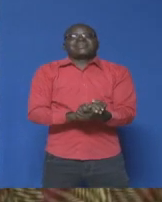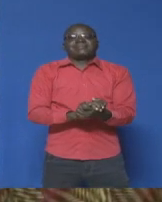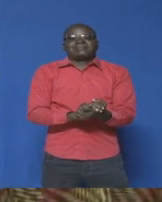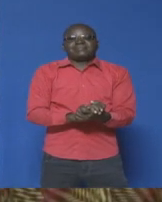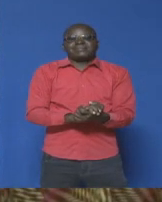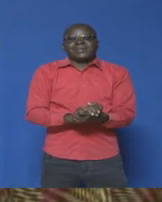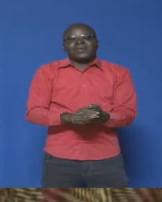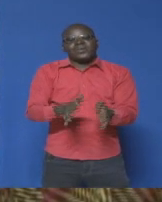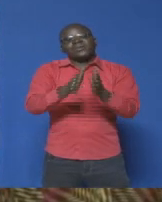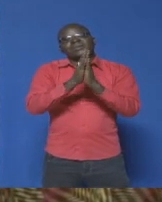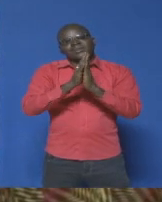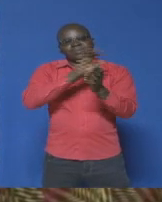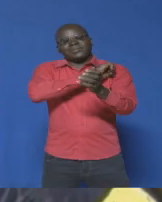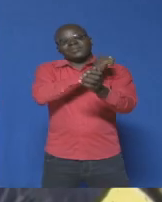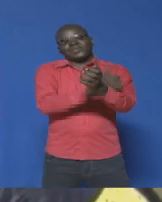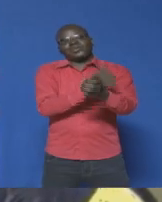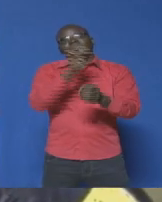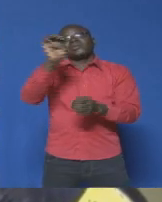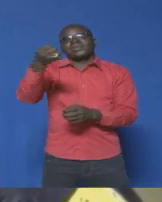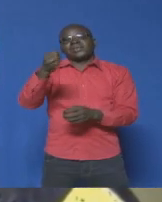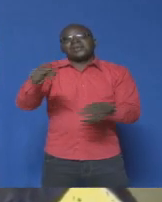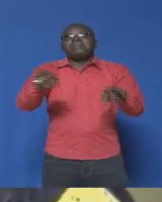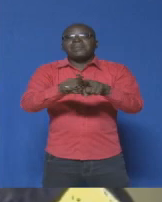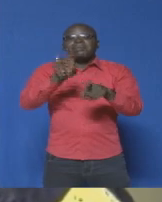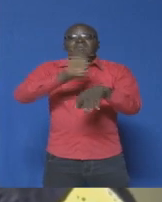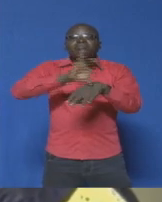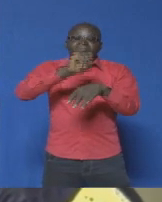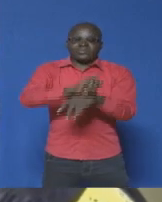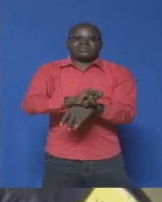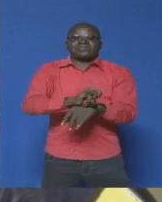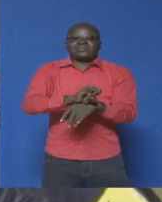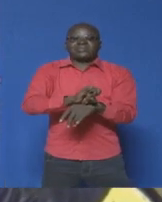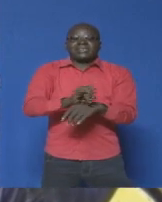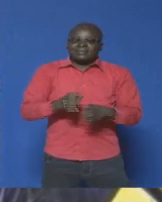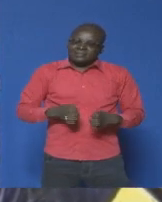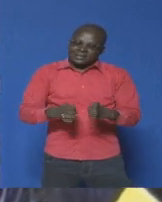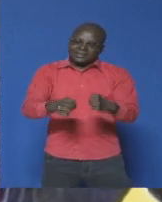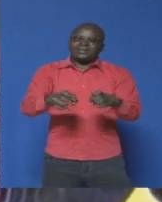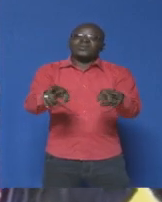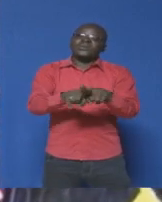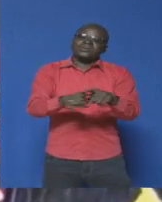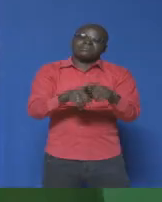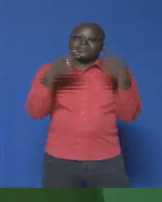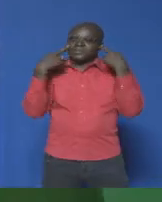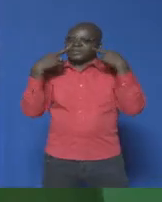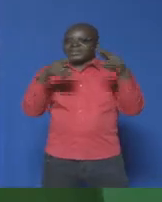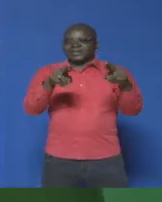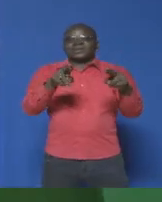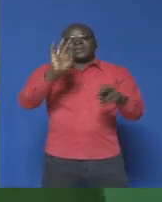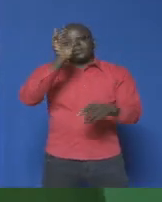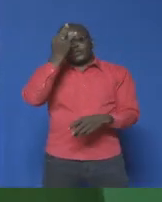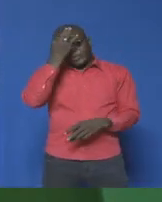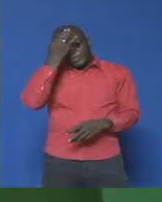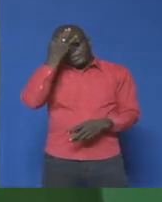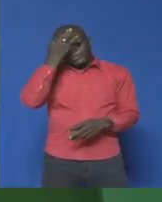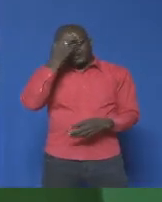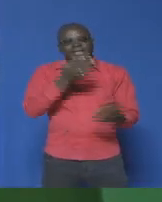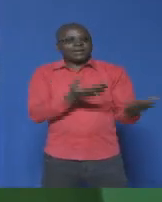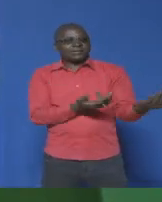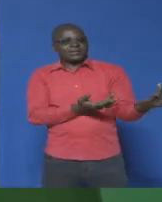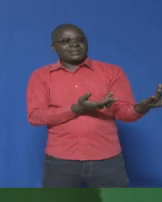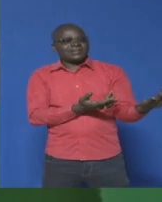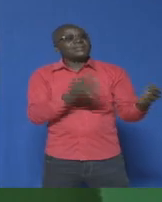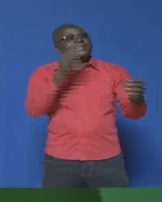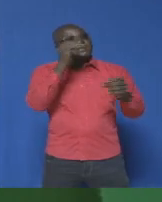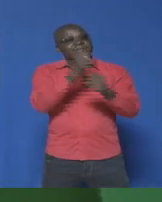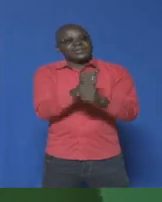quand même à nos autorités, même ici en Côte d'Ivoire, d'essayer aussi de regarder quand même du côté de la Fédération. En attendant et avec son slogan «